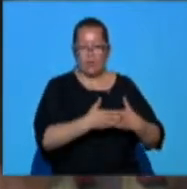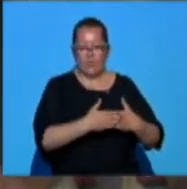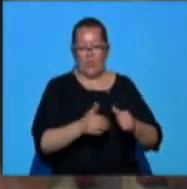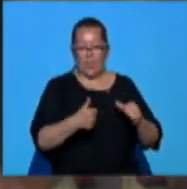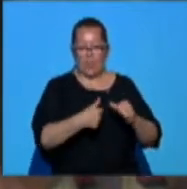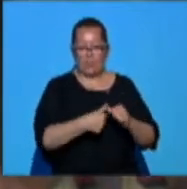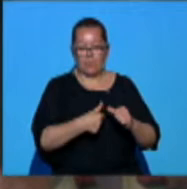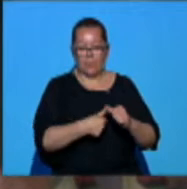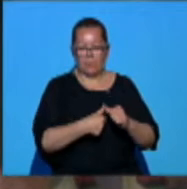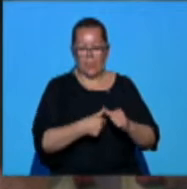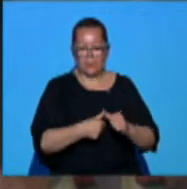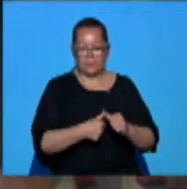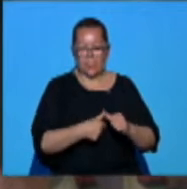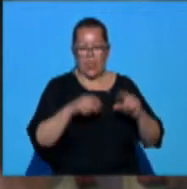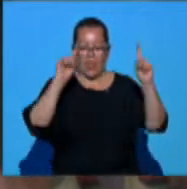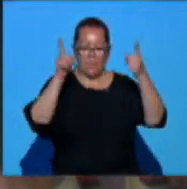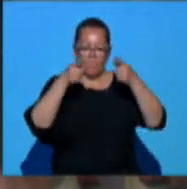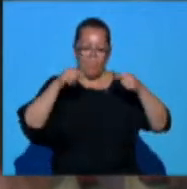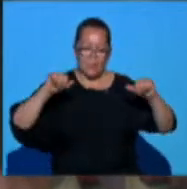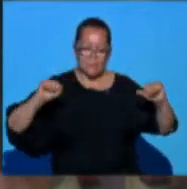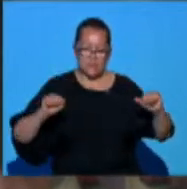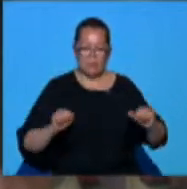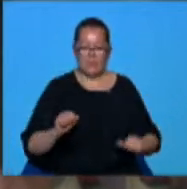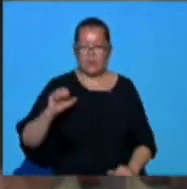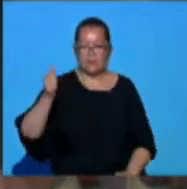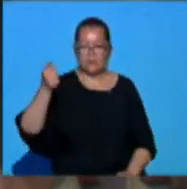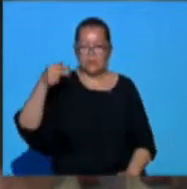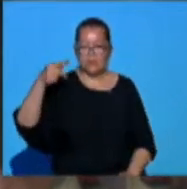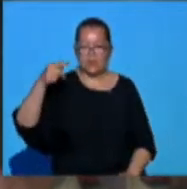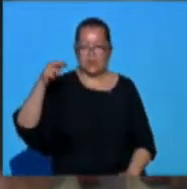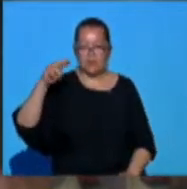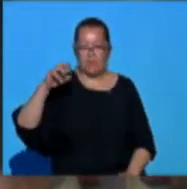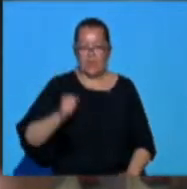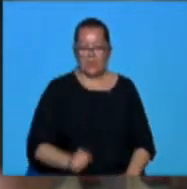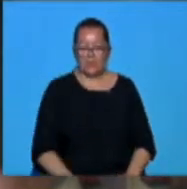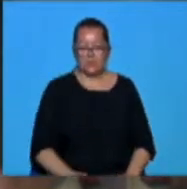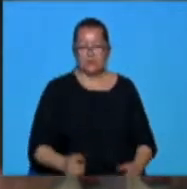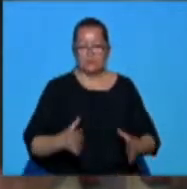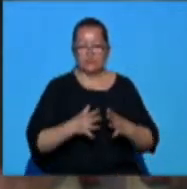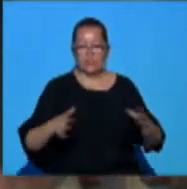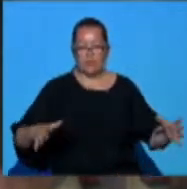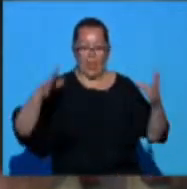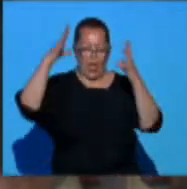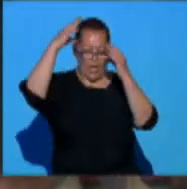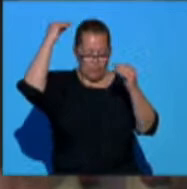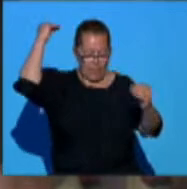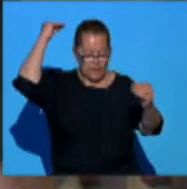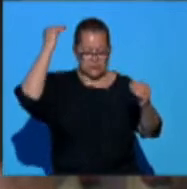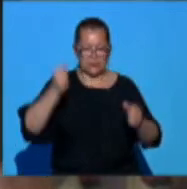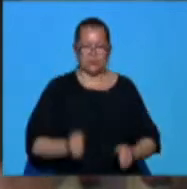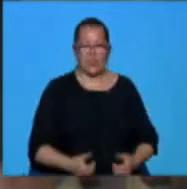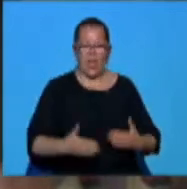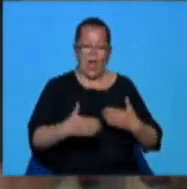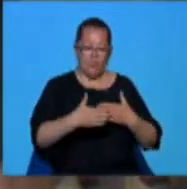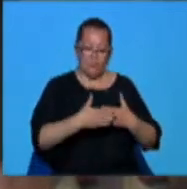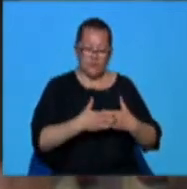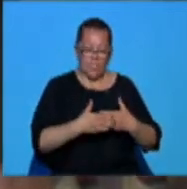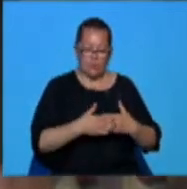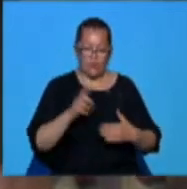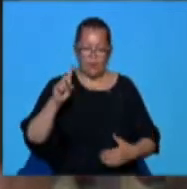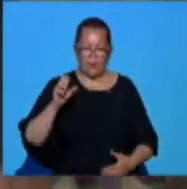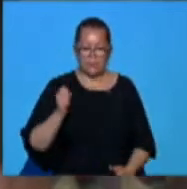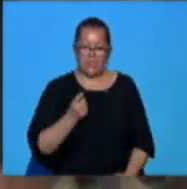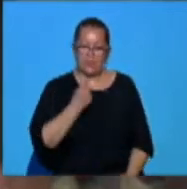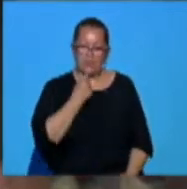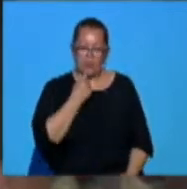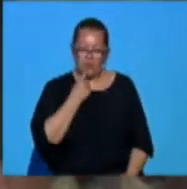prietenei Festivalului Shakespeare, unii dintre cei mai mari ambasadori care ne-au mijlocit de-a lungul celor 28 de ani de